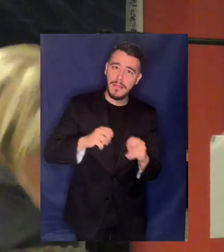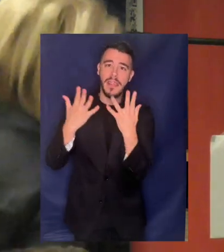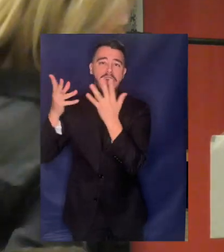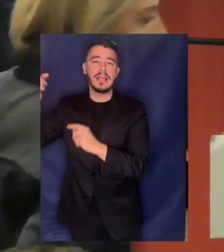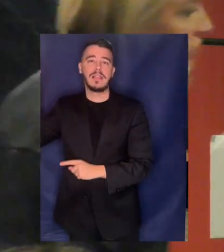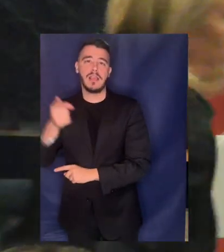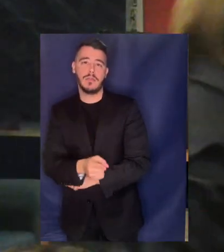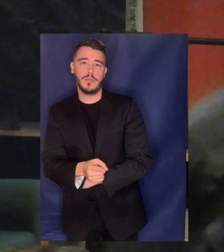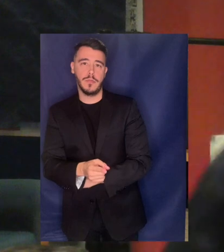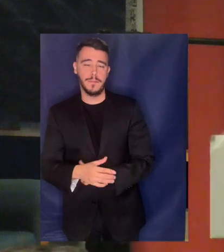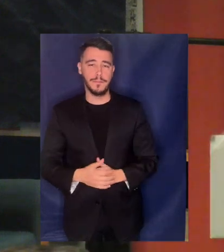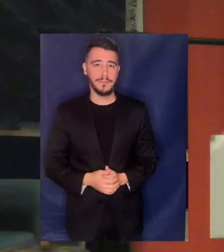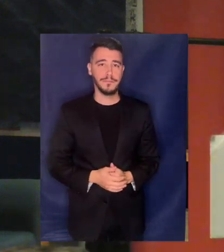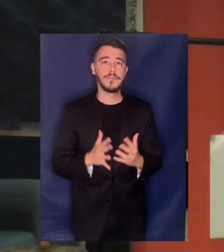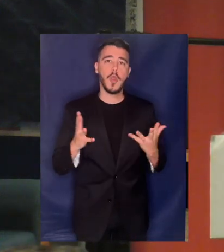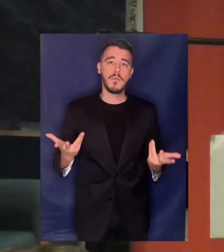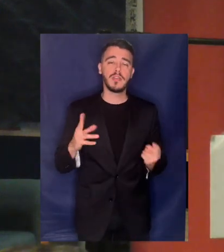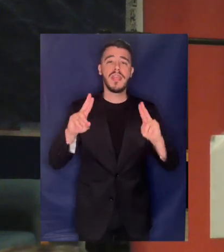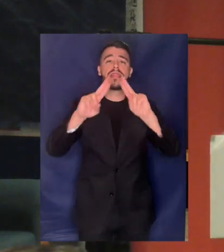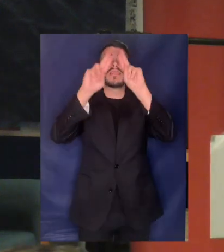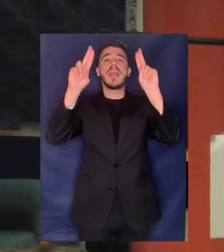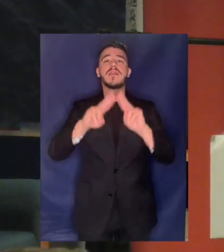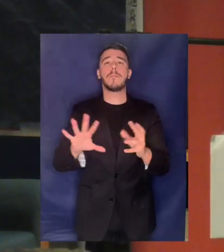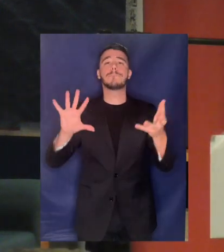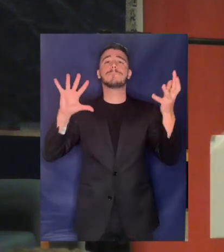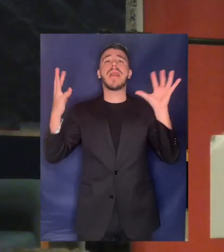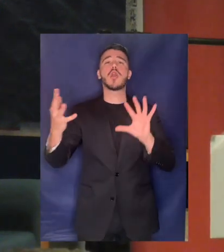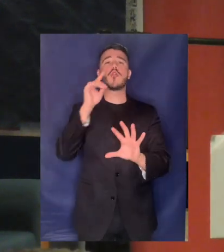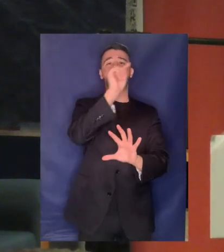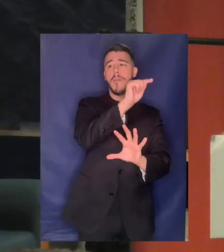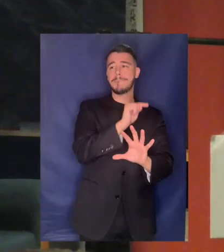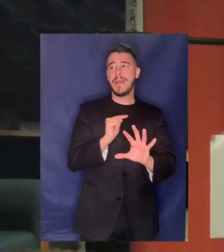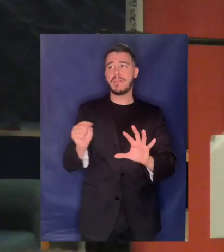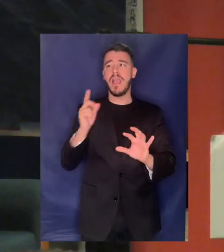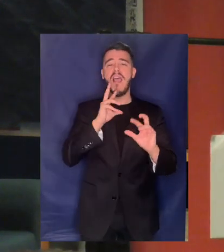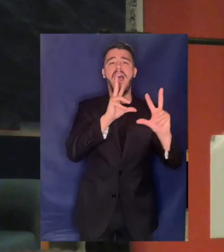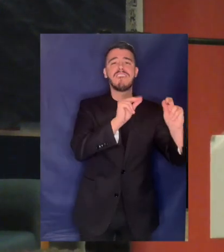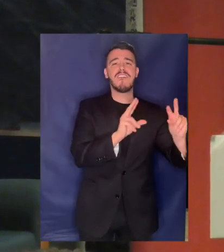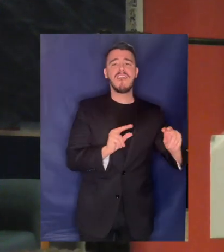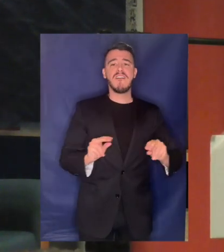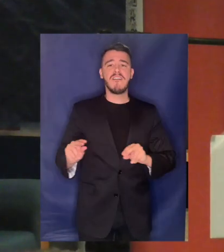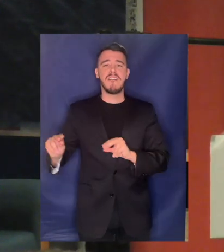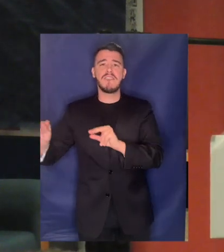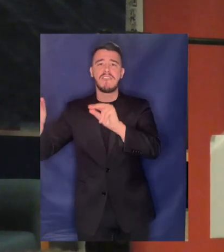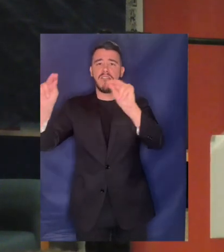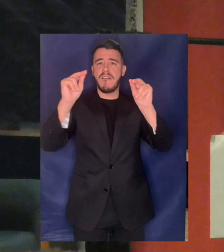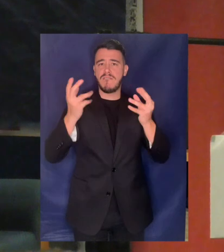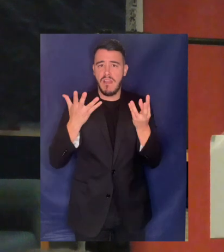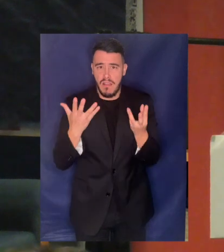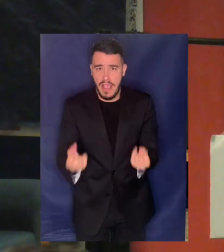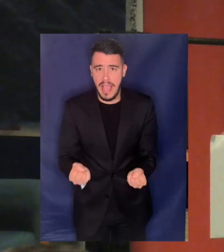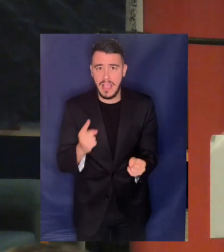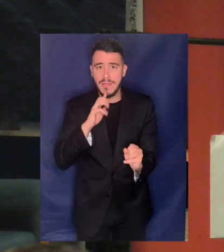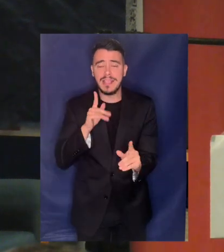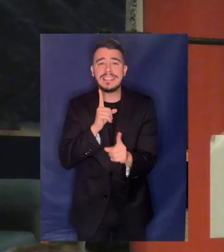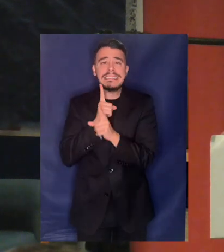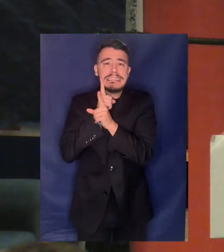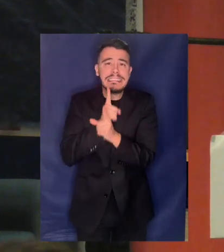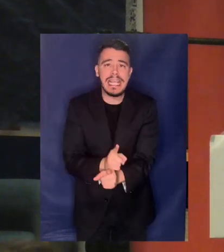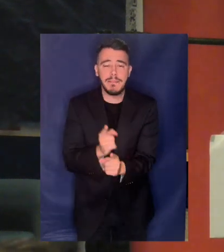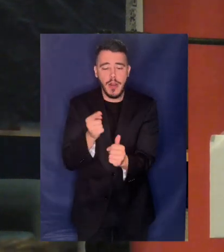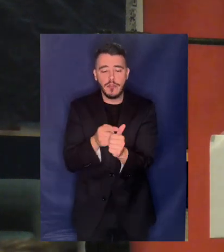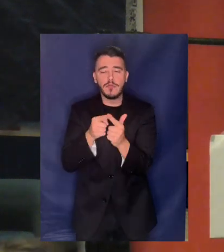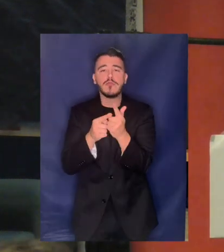η διεθνής πρακτική λοιπόν είναι συγκεκριμένη δεν είναι συγκεκριμένα στοιχεία εγώ λέω ότι